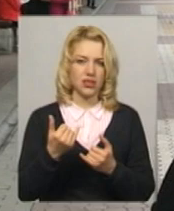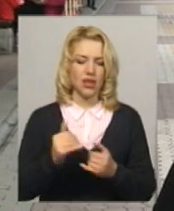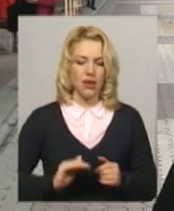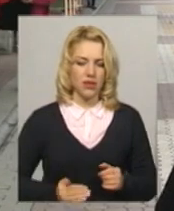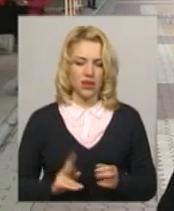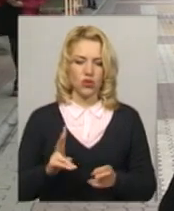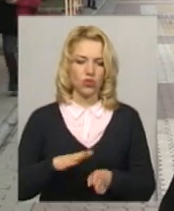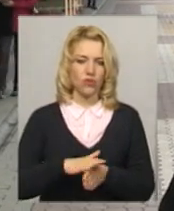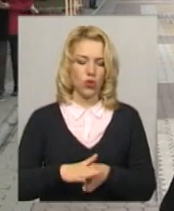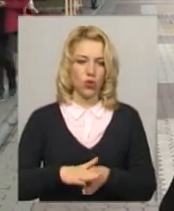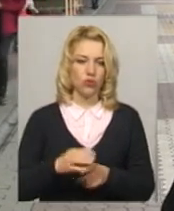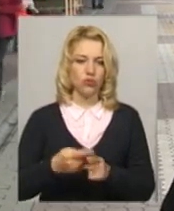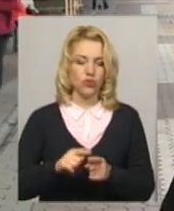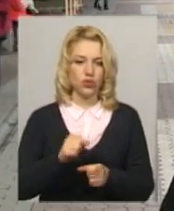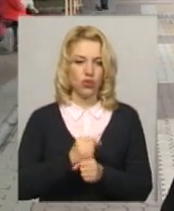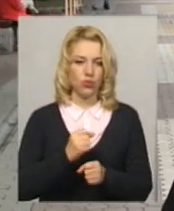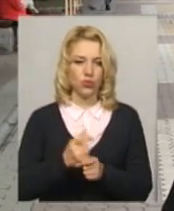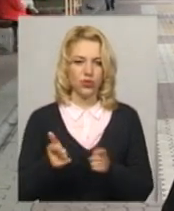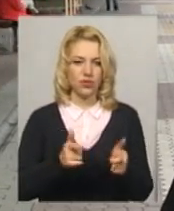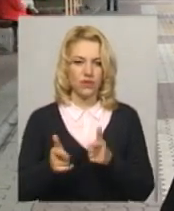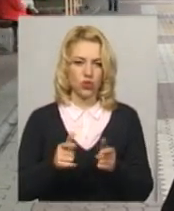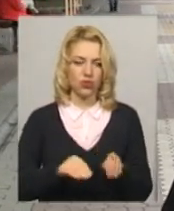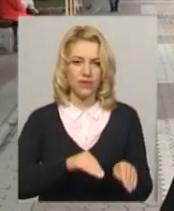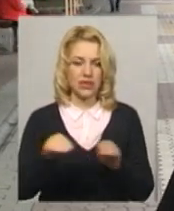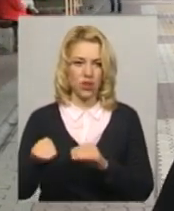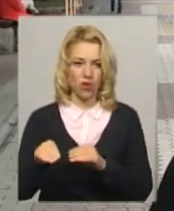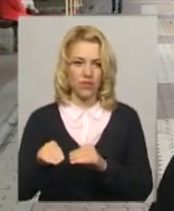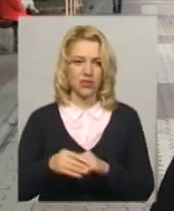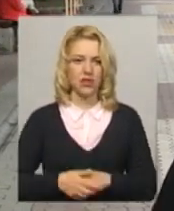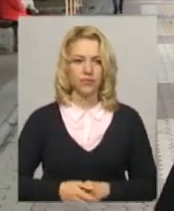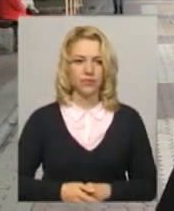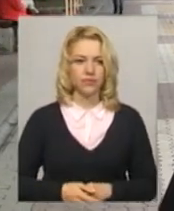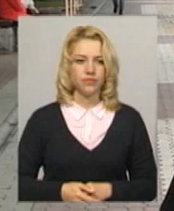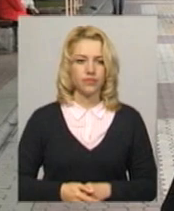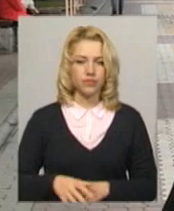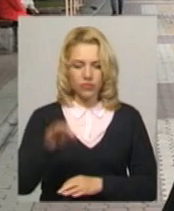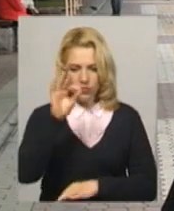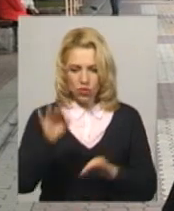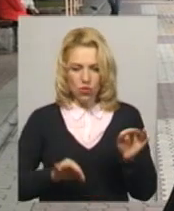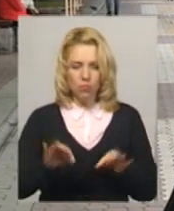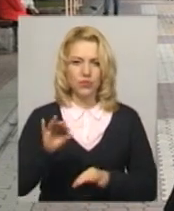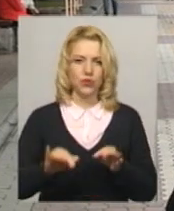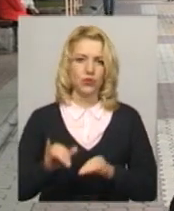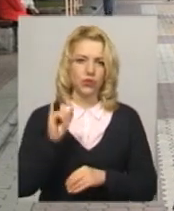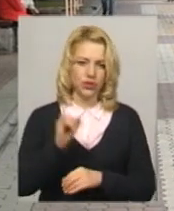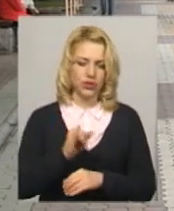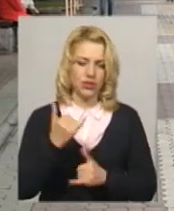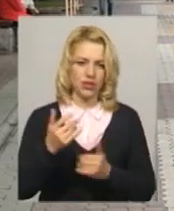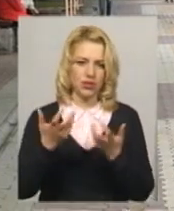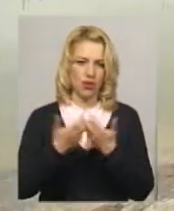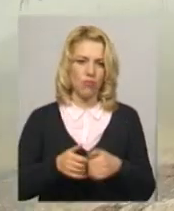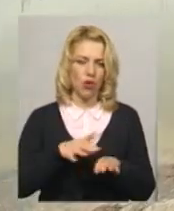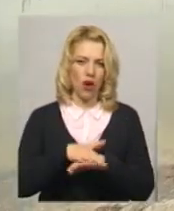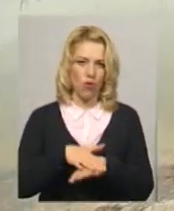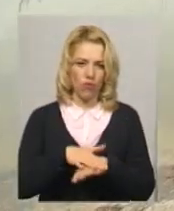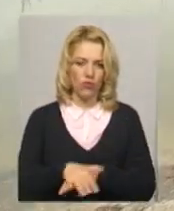який виконував роботу з її виготовлення і встановлення, провів обміри і зараз прораховує.